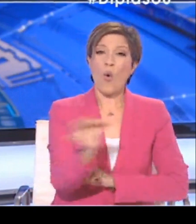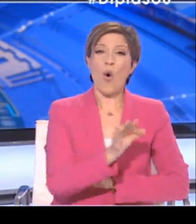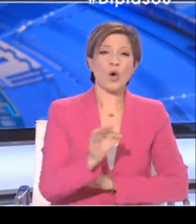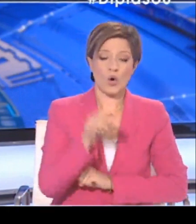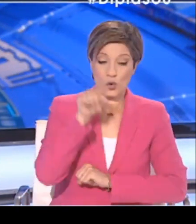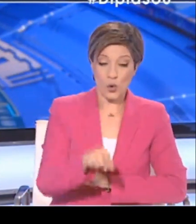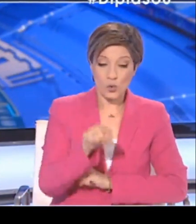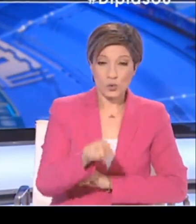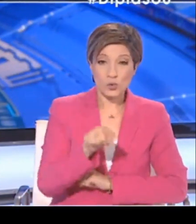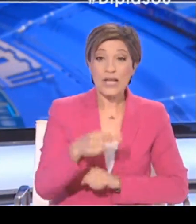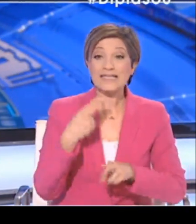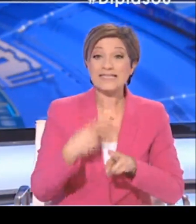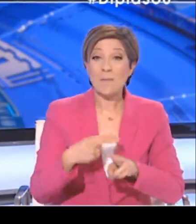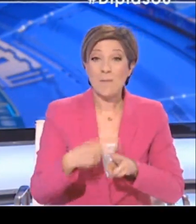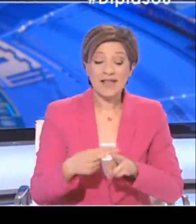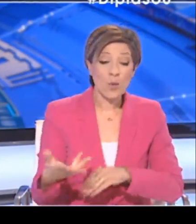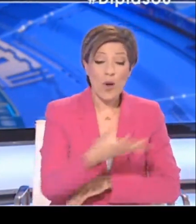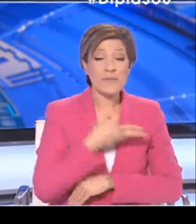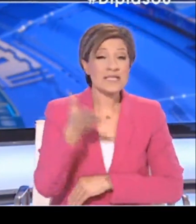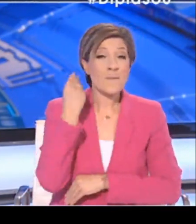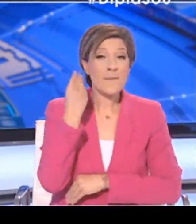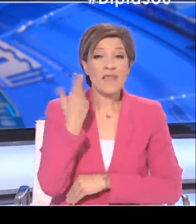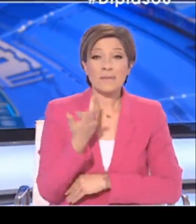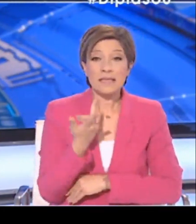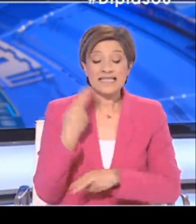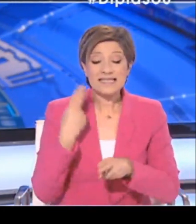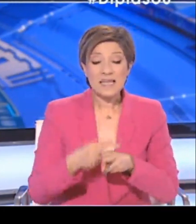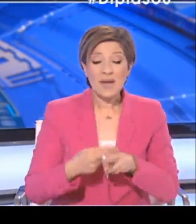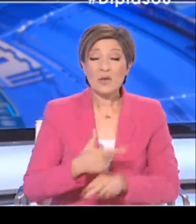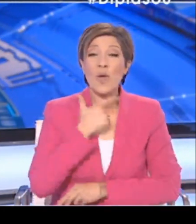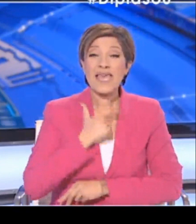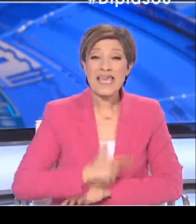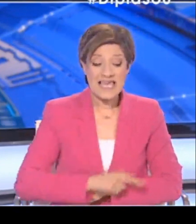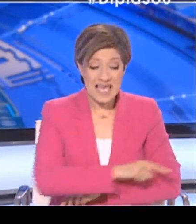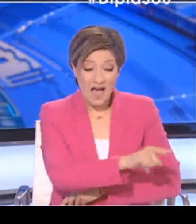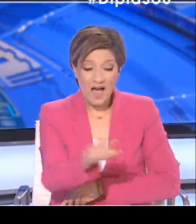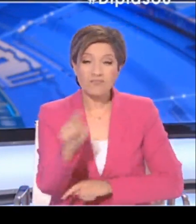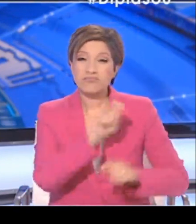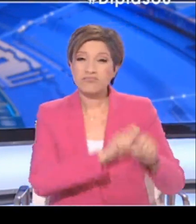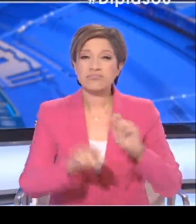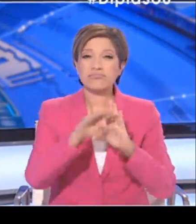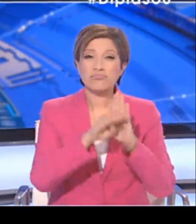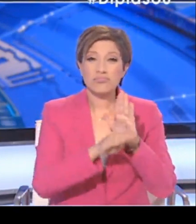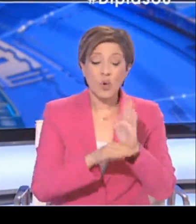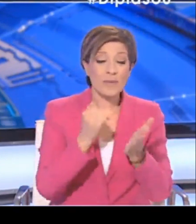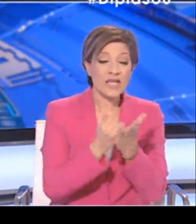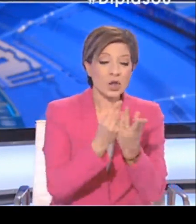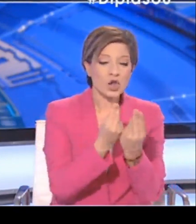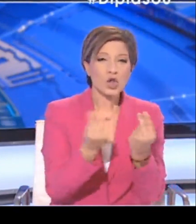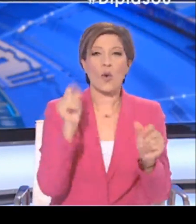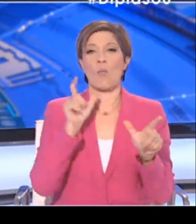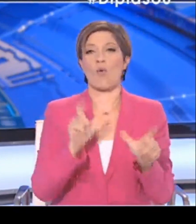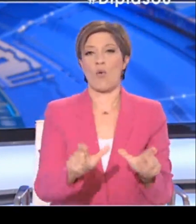ότι η επένδυση στην υγεία δεν είναι απλά η σωστή επιλογή, είναι και η έξυπνη επιλογή. Ο